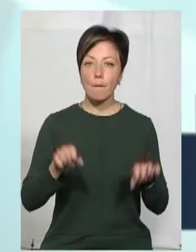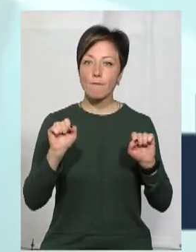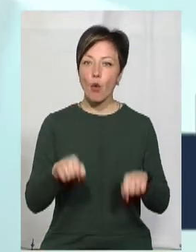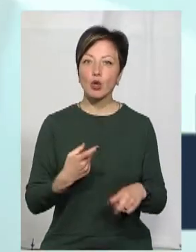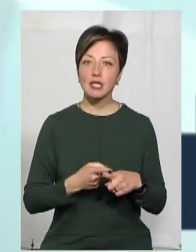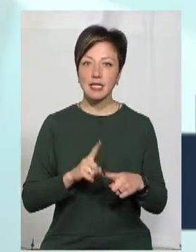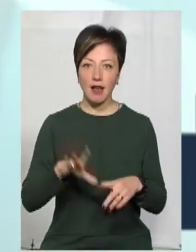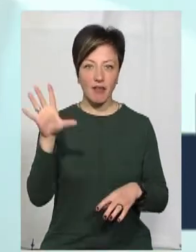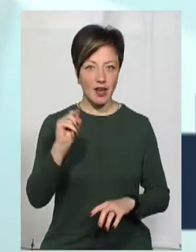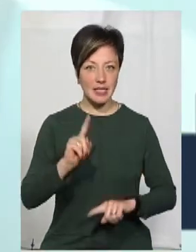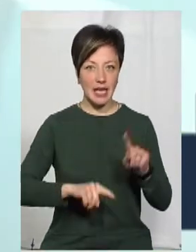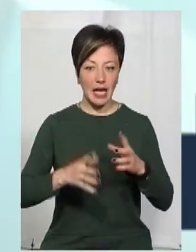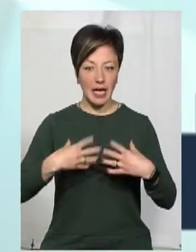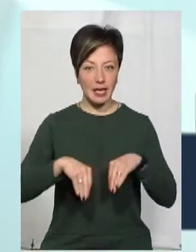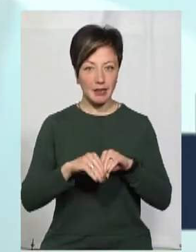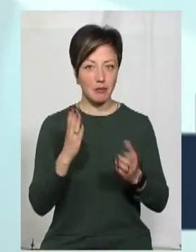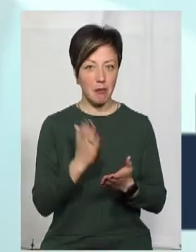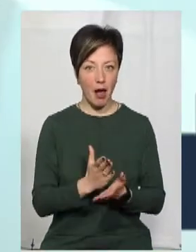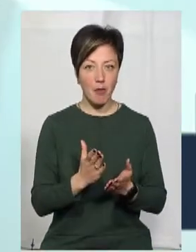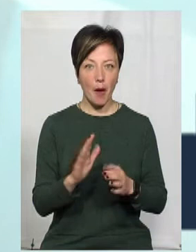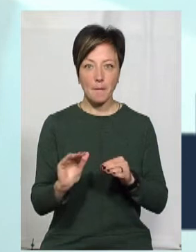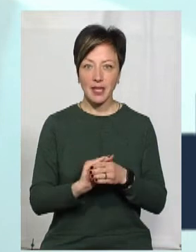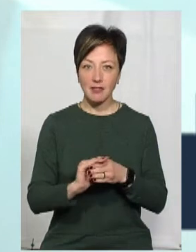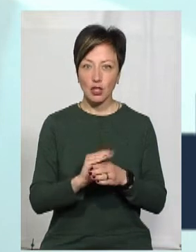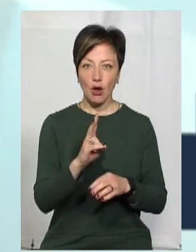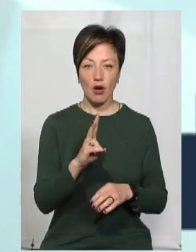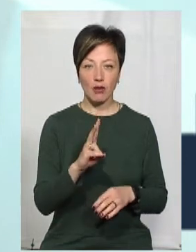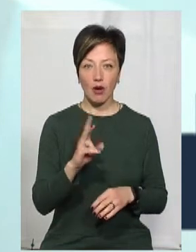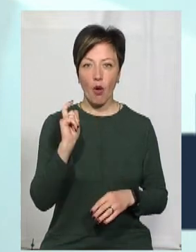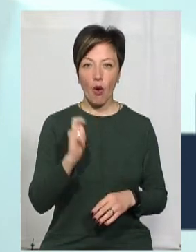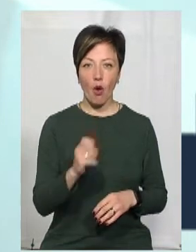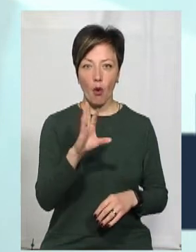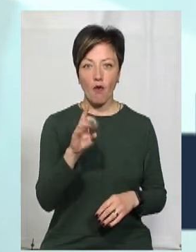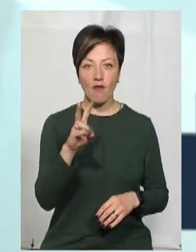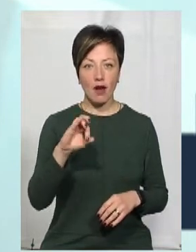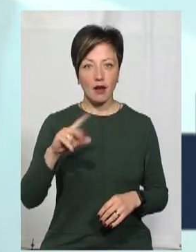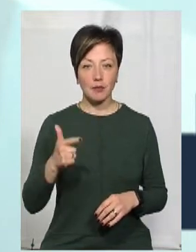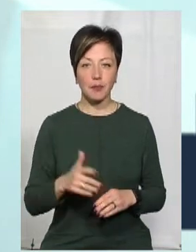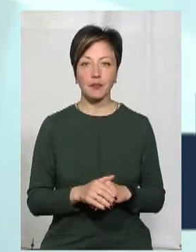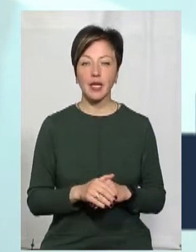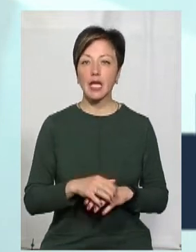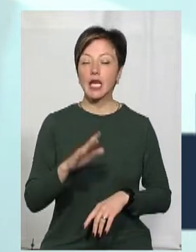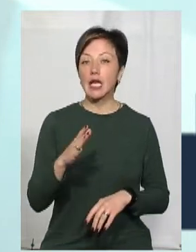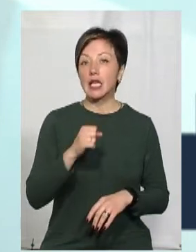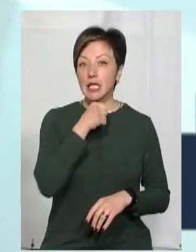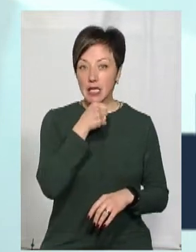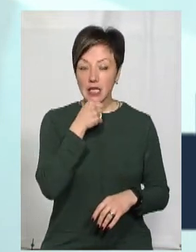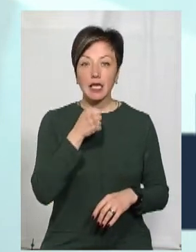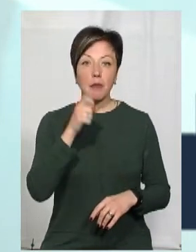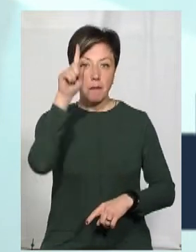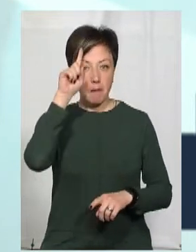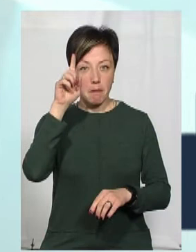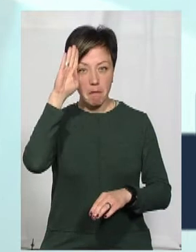в кузні. Може, це весь рід був ковалів, бо ж прізвище маєте? Ну, і дід у мене працював в кузні, і дядьки в кузні працювали.